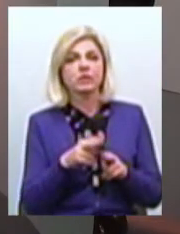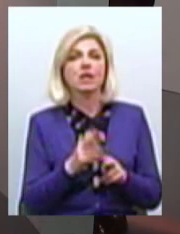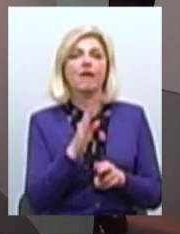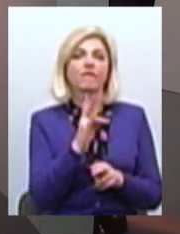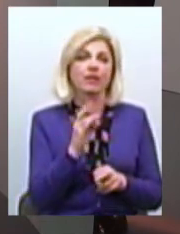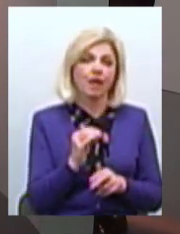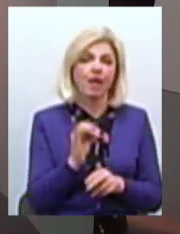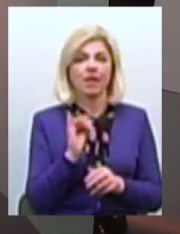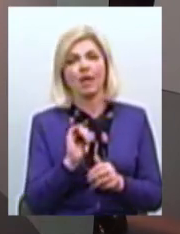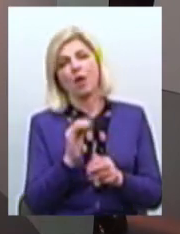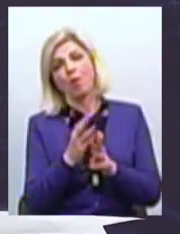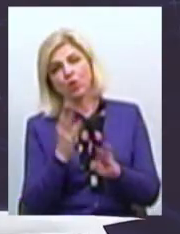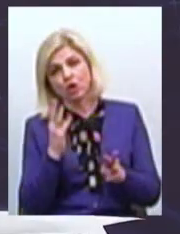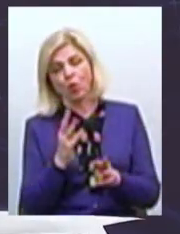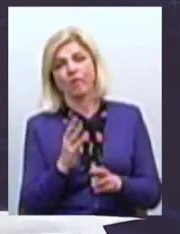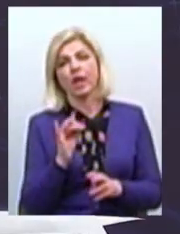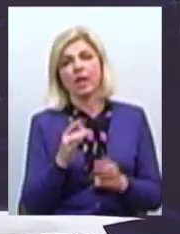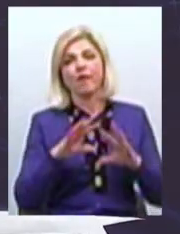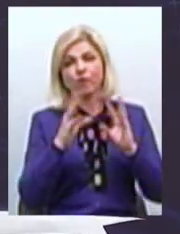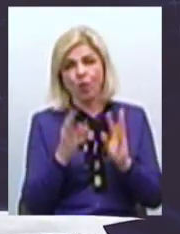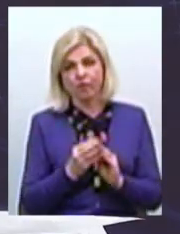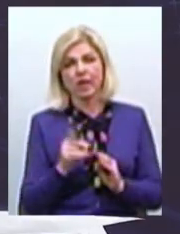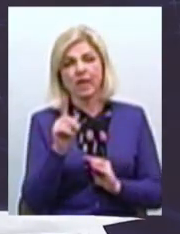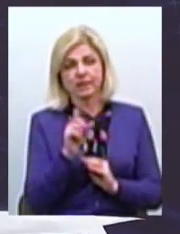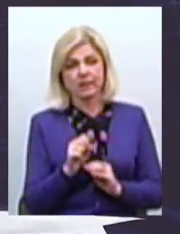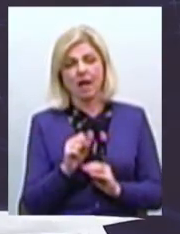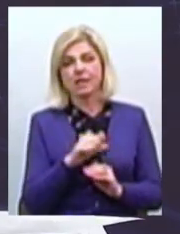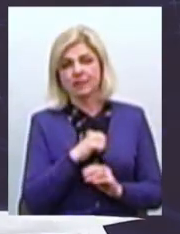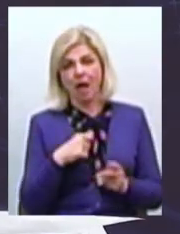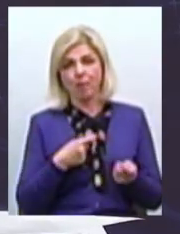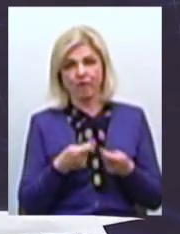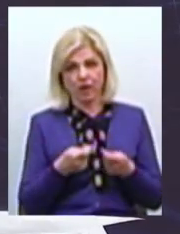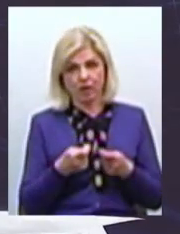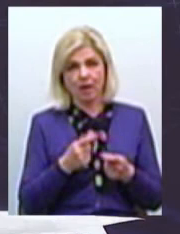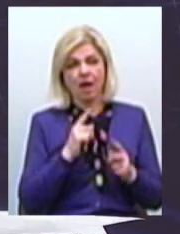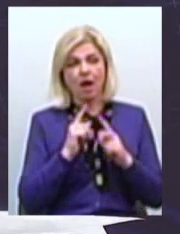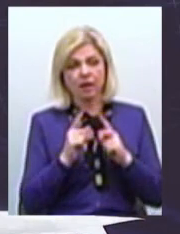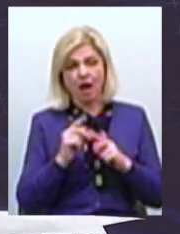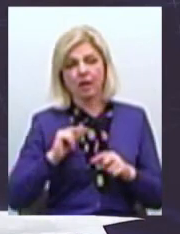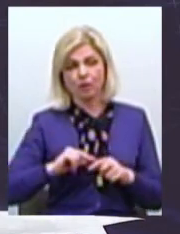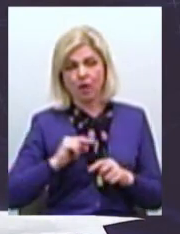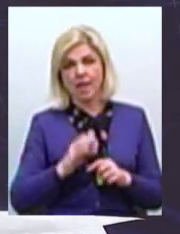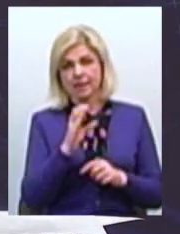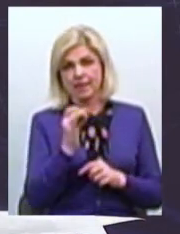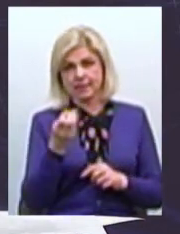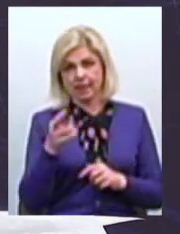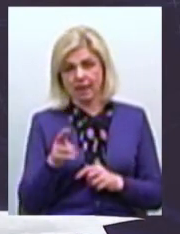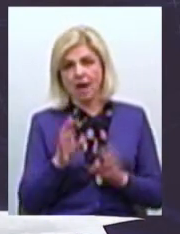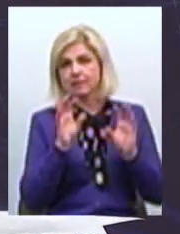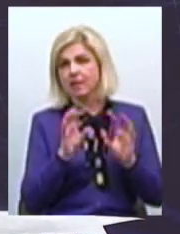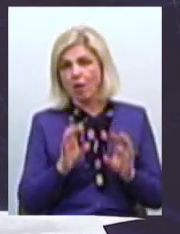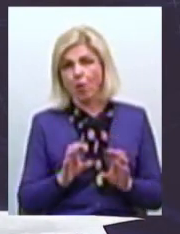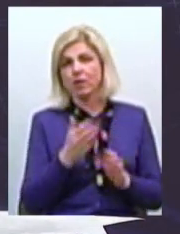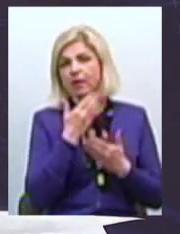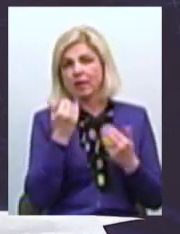Взагалі, відповідно до закону про місцеве середування Рада працює сесійно Навіть в законі нема